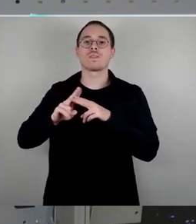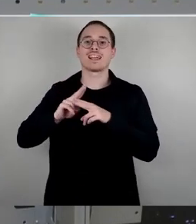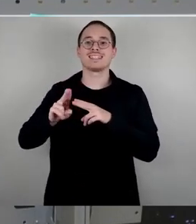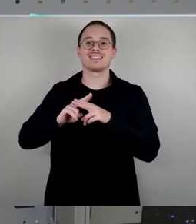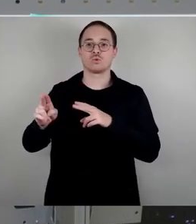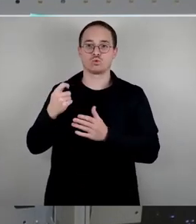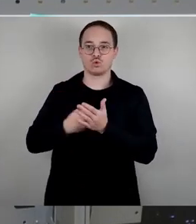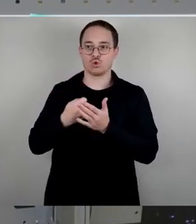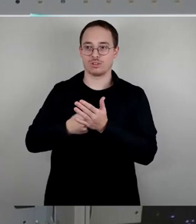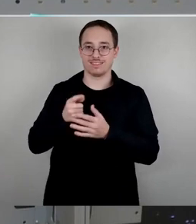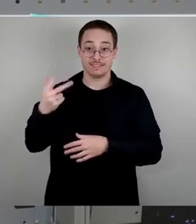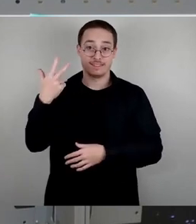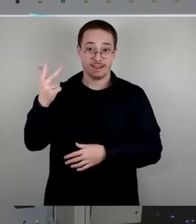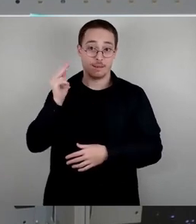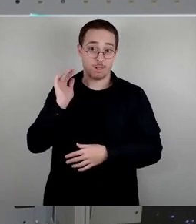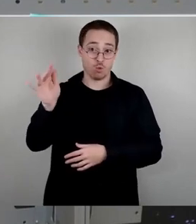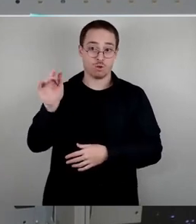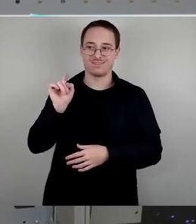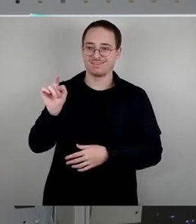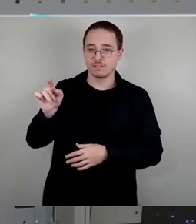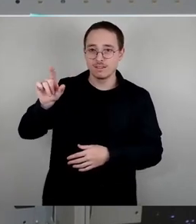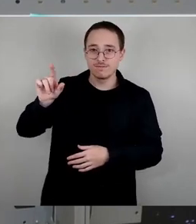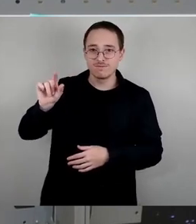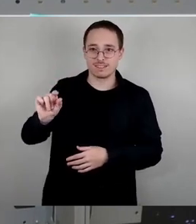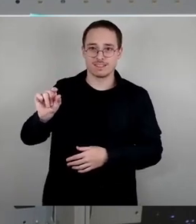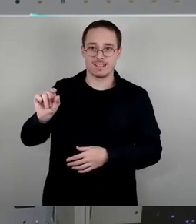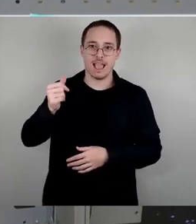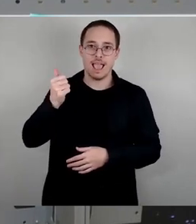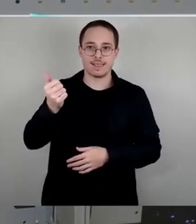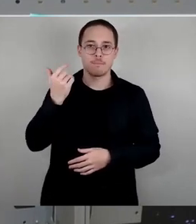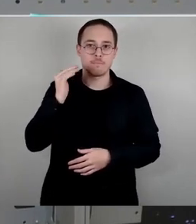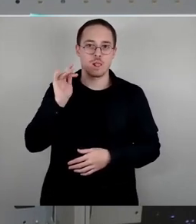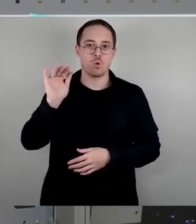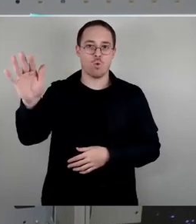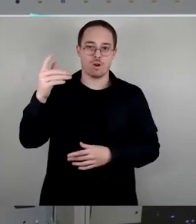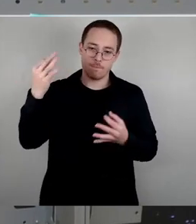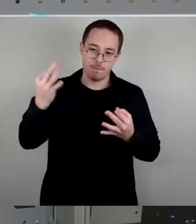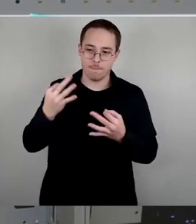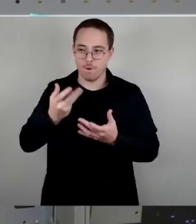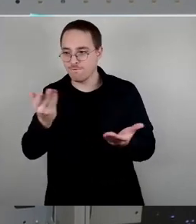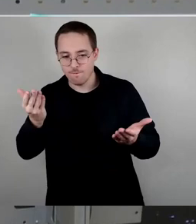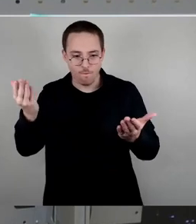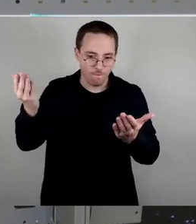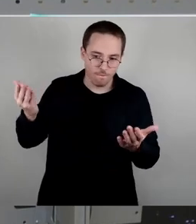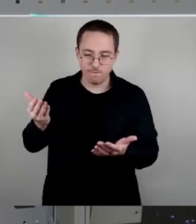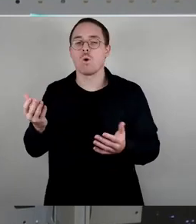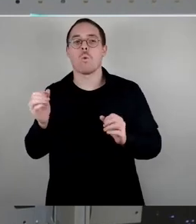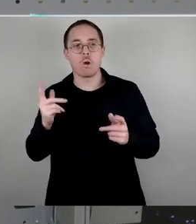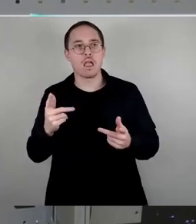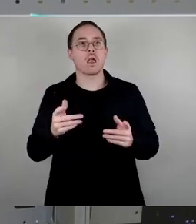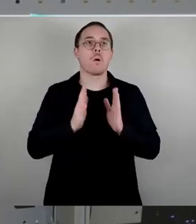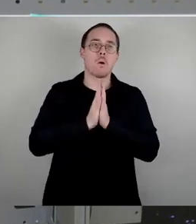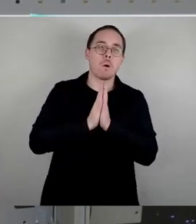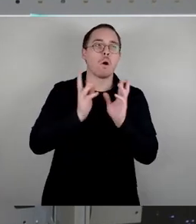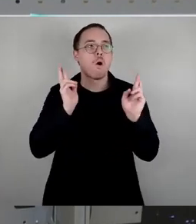Euro. Und jetzt kann man sagen, ja, Hoffnungslauf, wir hoffen, dass doch noch irgendwann Fördermittel kommen. Oder wir sagen,